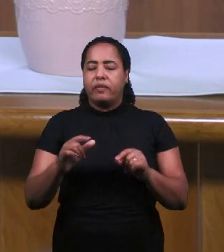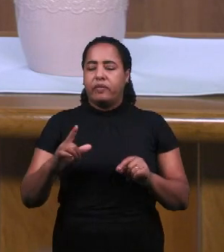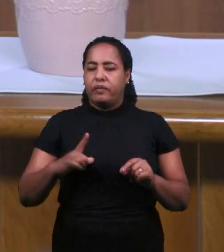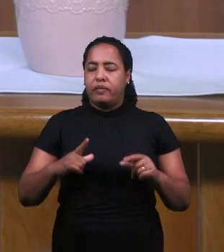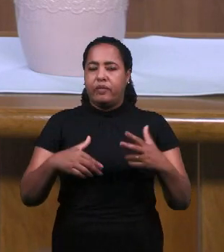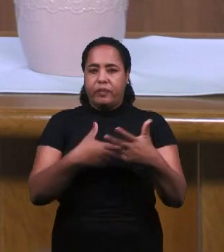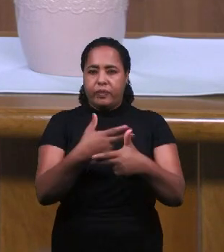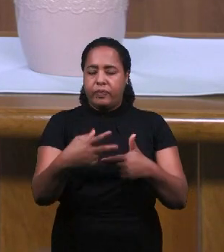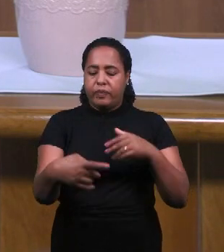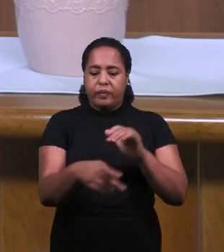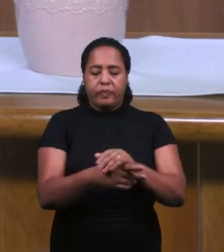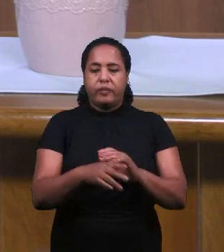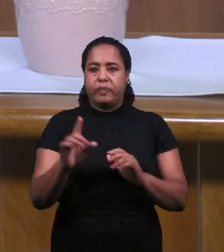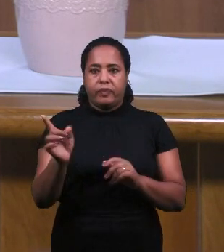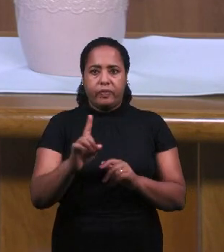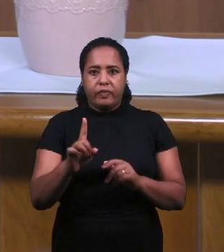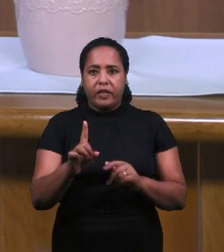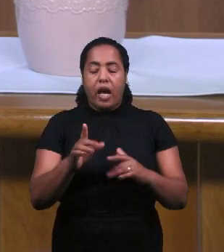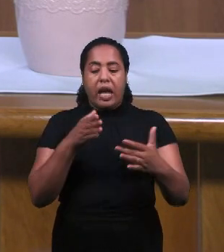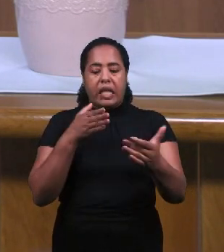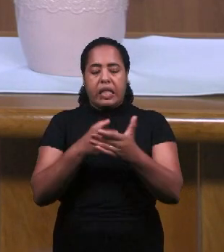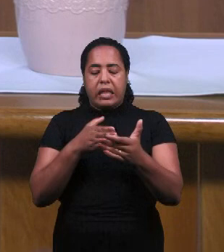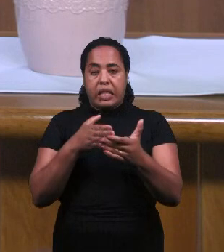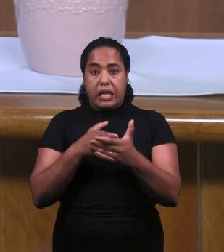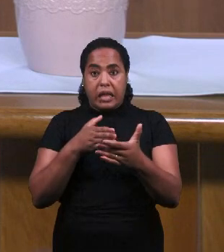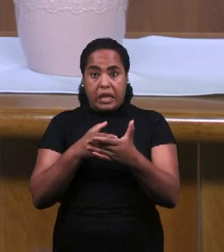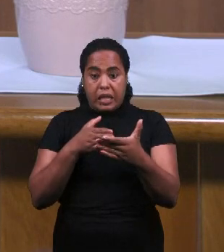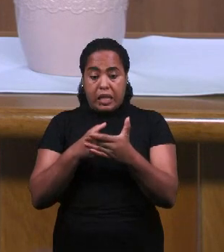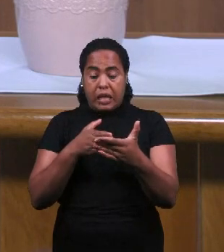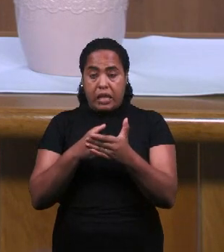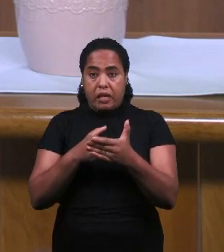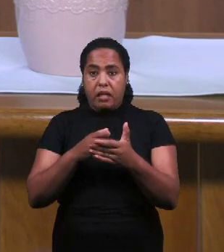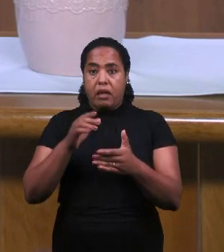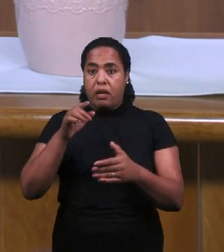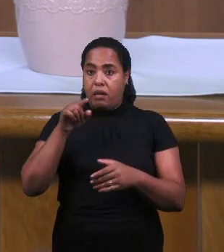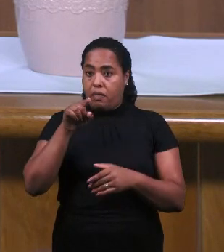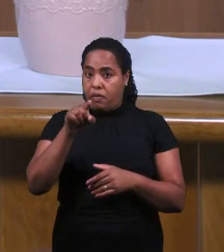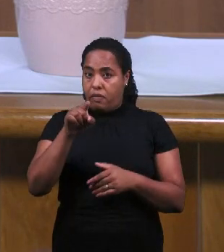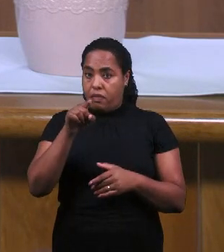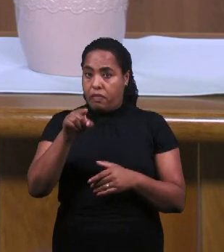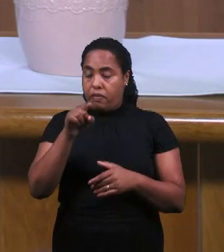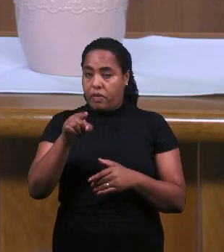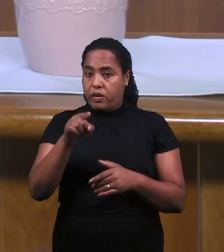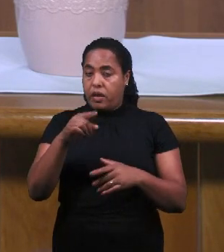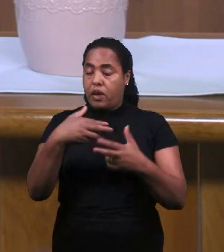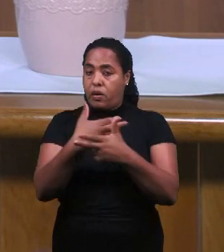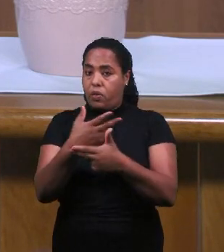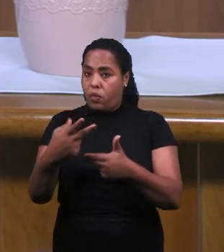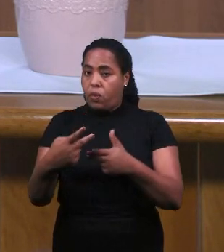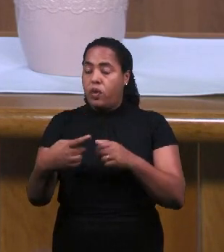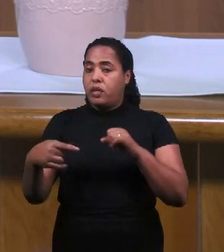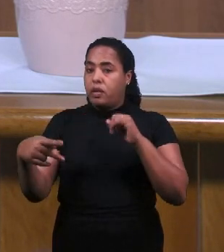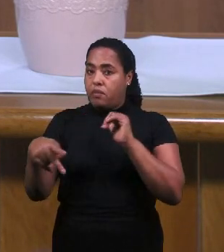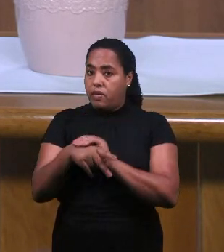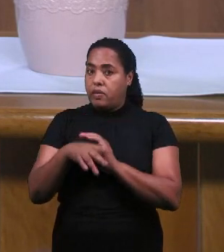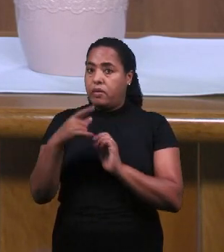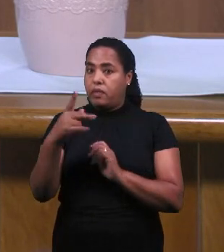Это Не Это Не Просто Помеха Это Вмешательство